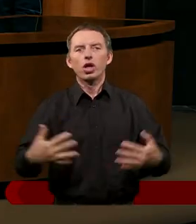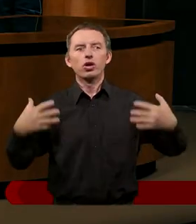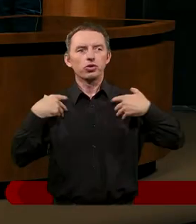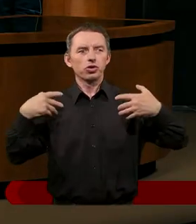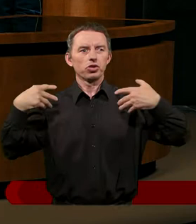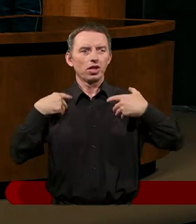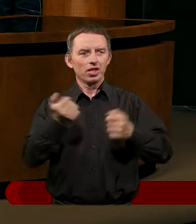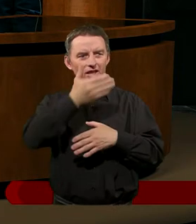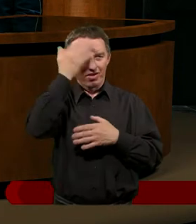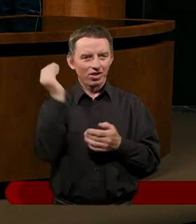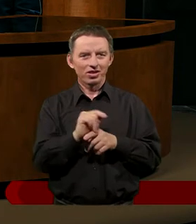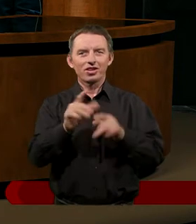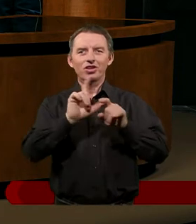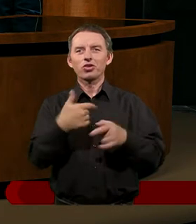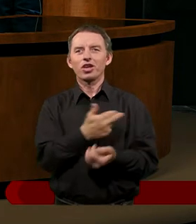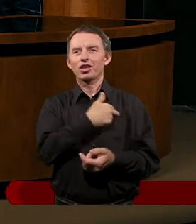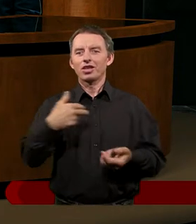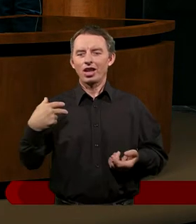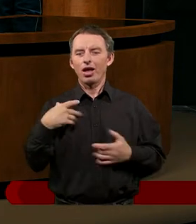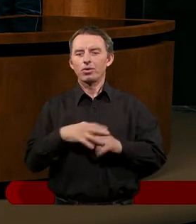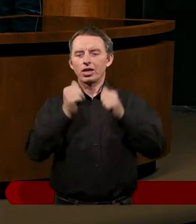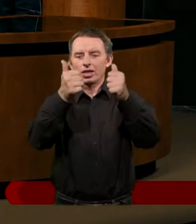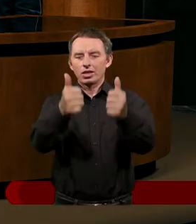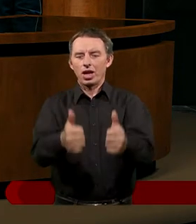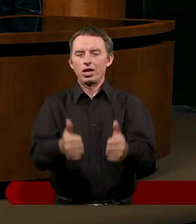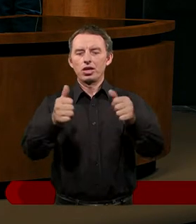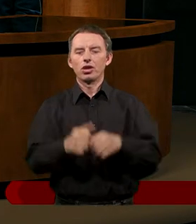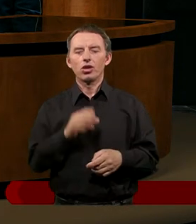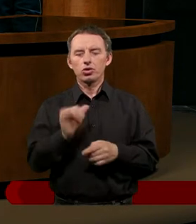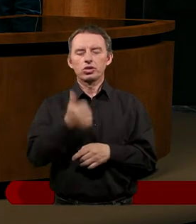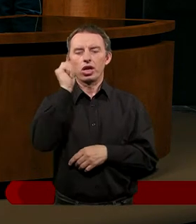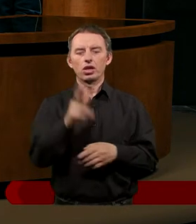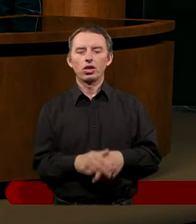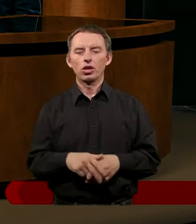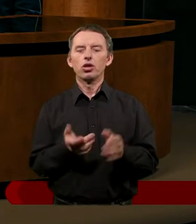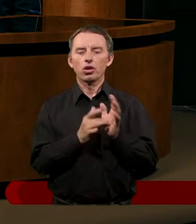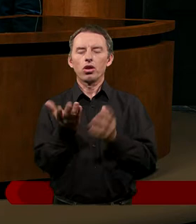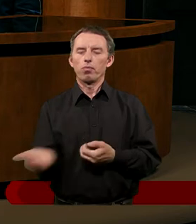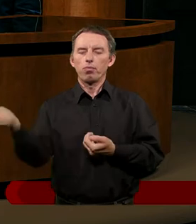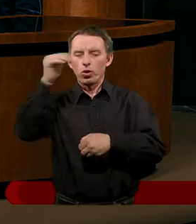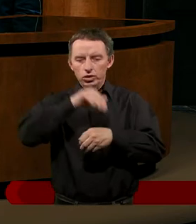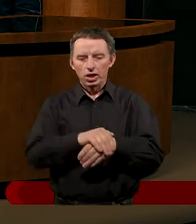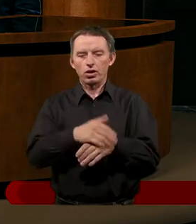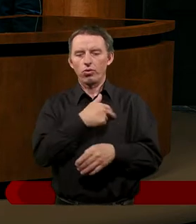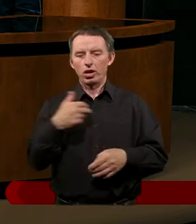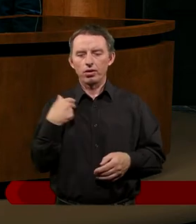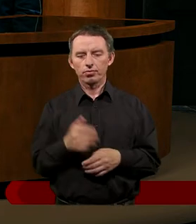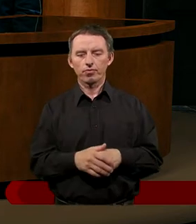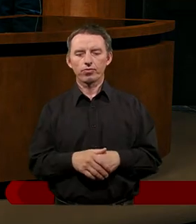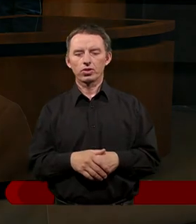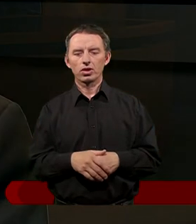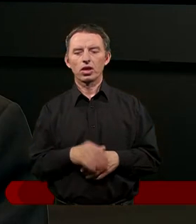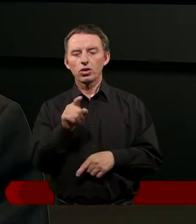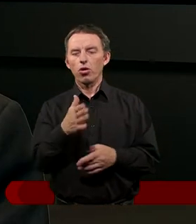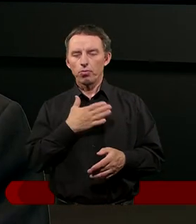nie wiemy, co się z nami stanie. Jezus mówi, dam wam ukojenie, dam wam odpowiedzi na te wszystkie pytania. Przebaczenie,